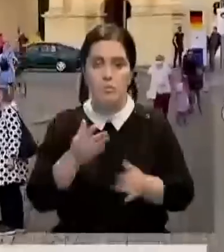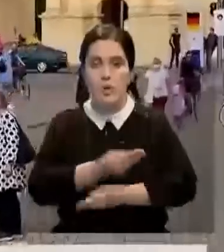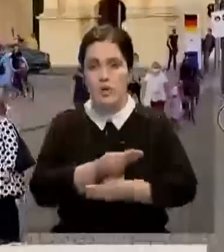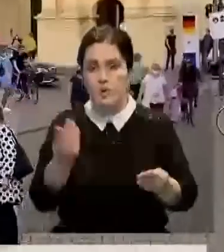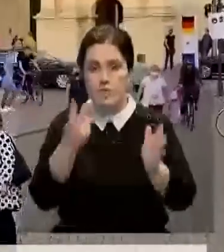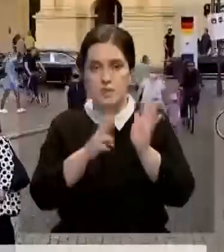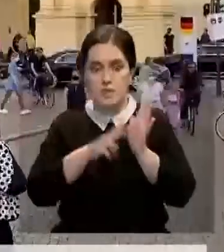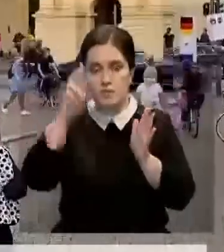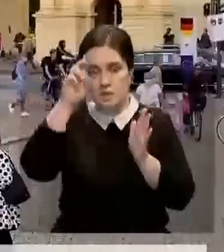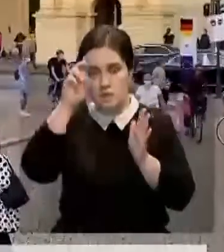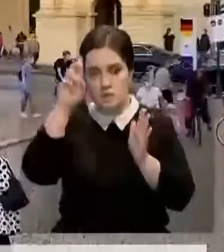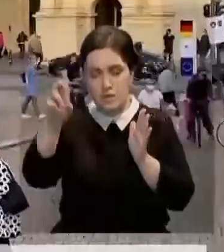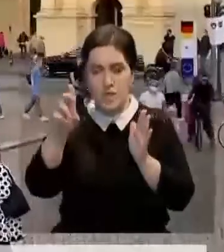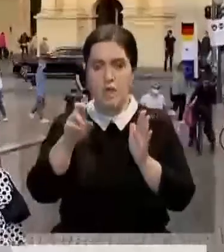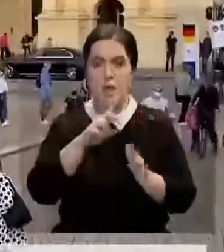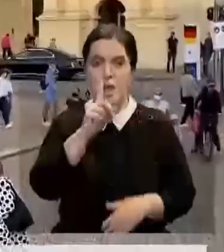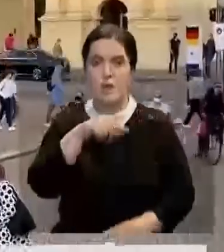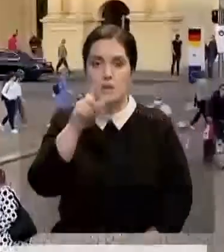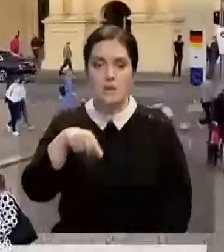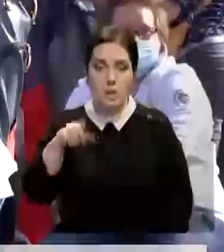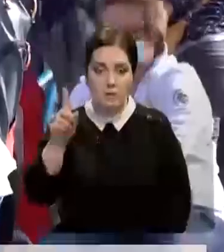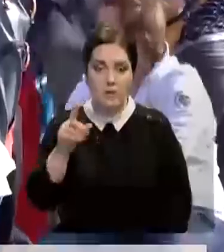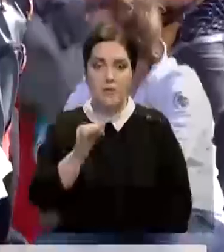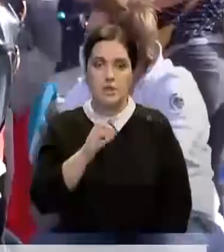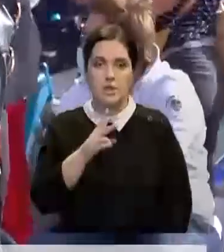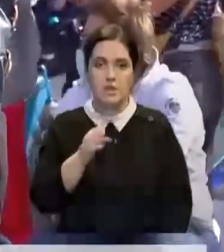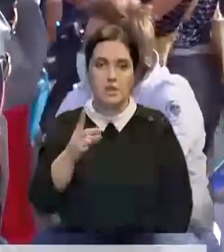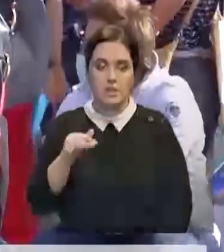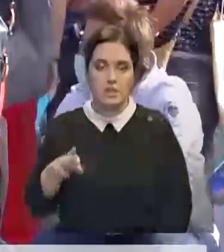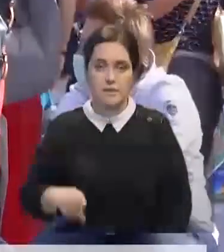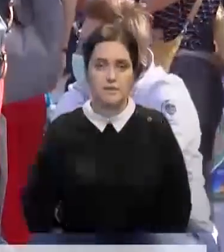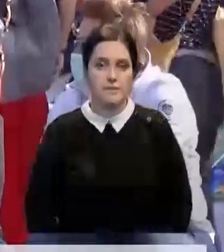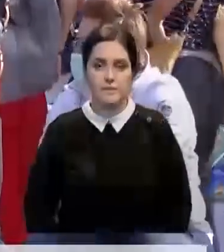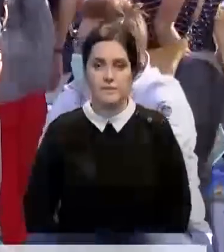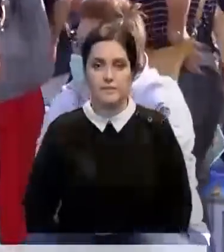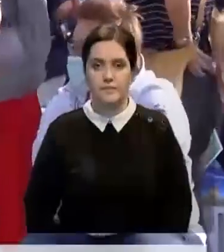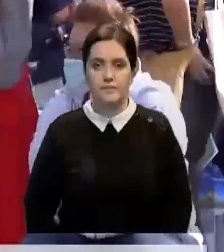распределят между 27 странами, включая Норвегию и Исландию.